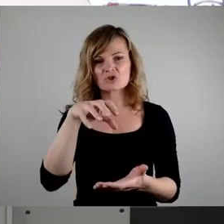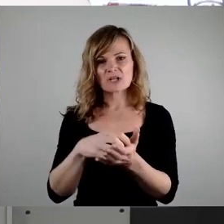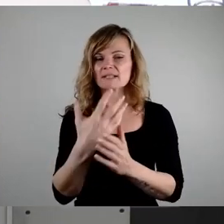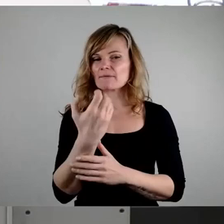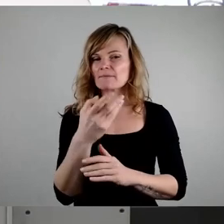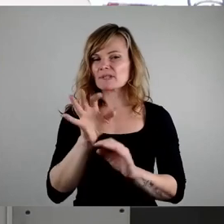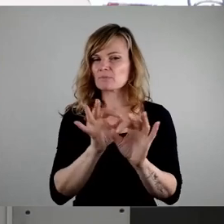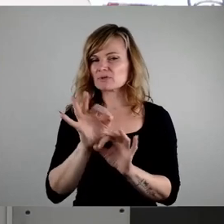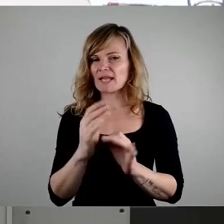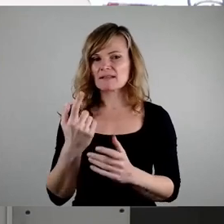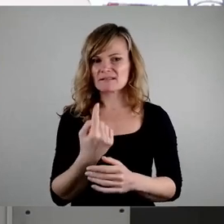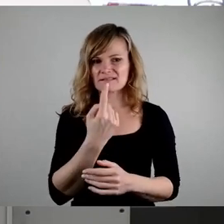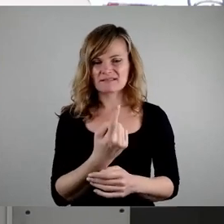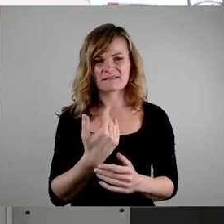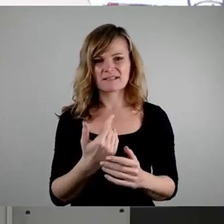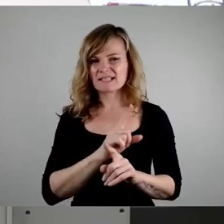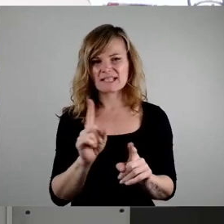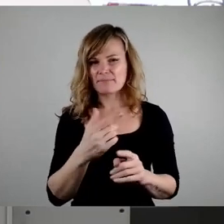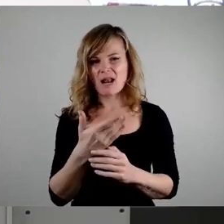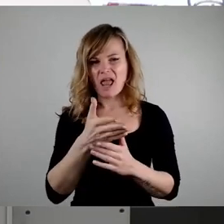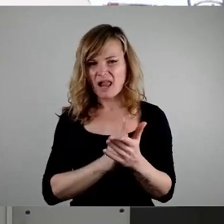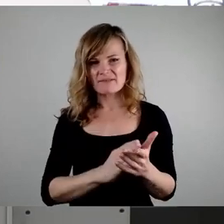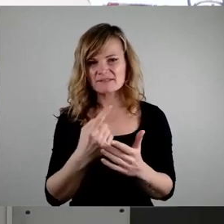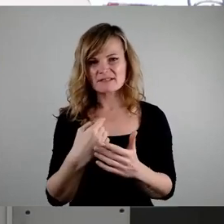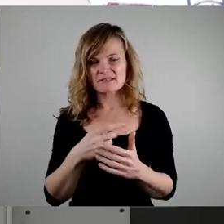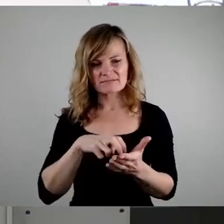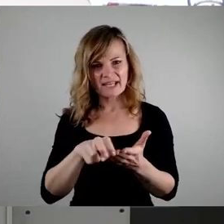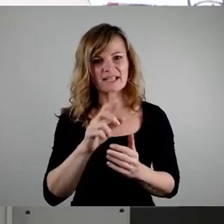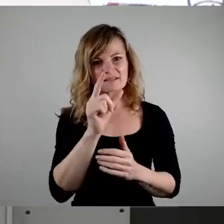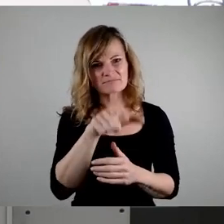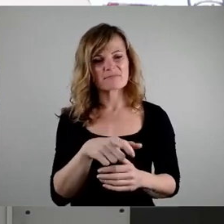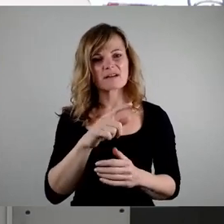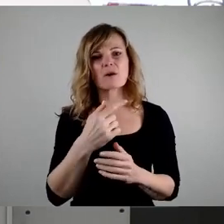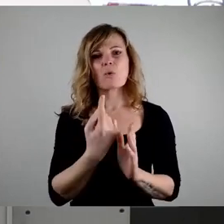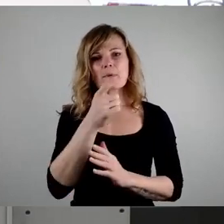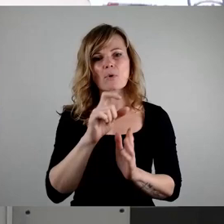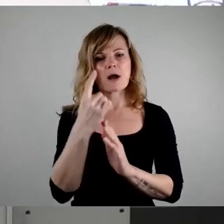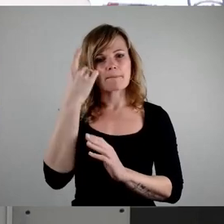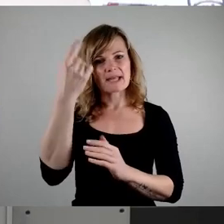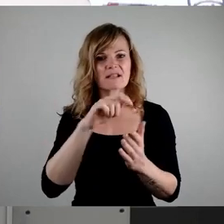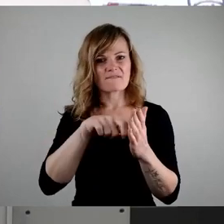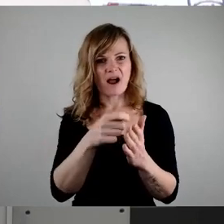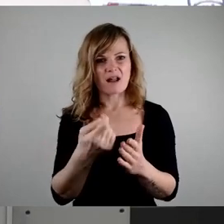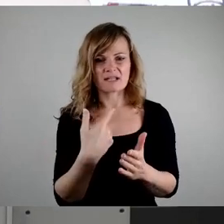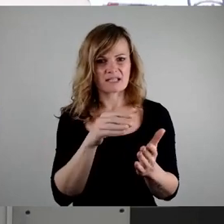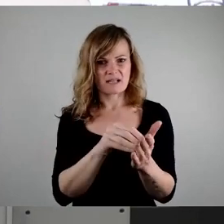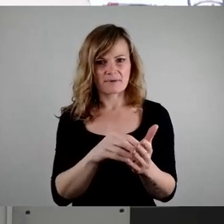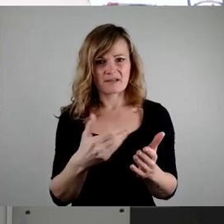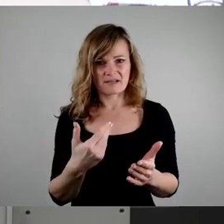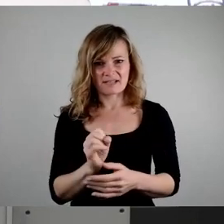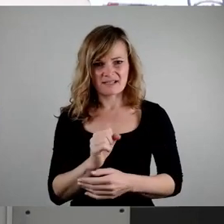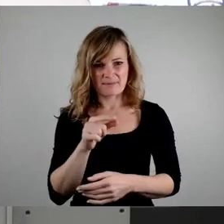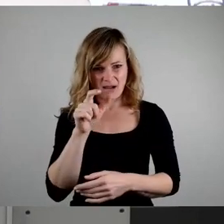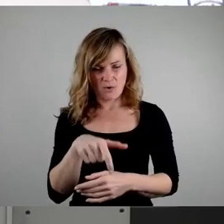Wahl gehen, wenn ihr Oberbürgermeister gewählt wird, warum sollten die sich darum kümmern? Die sind mit vielen anderen Dingen beschäftigt. Darüber hinaus